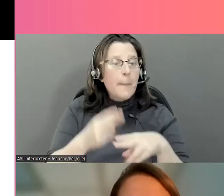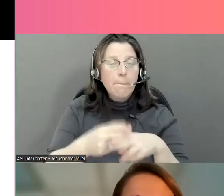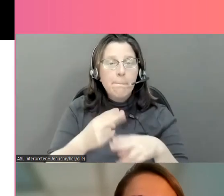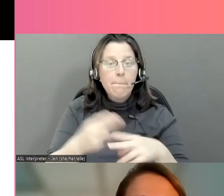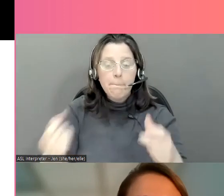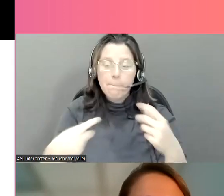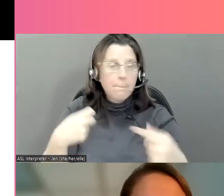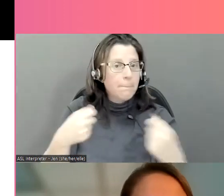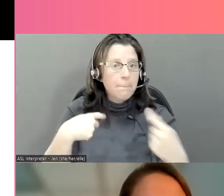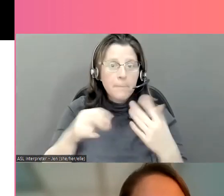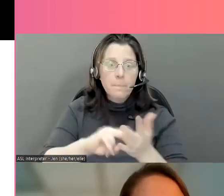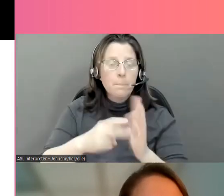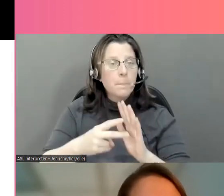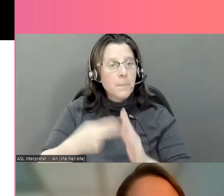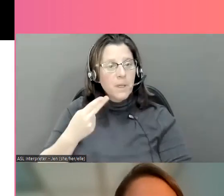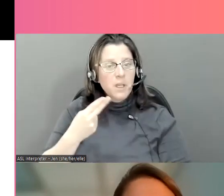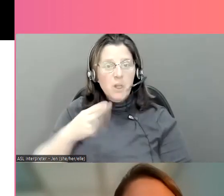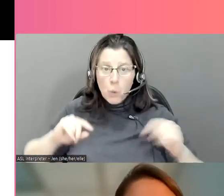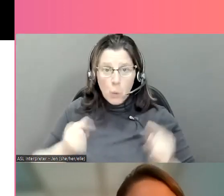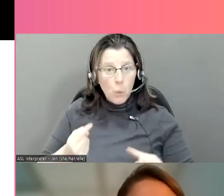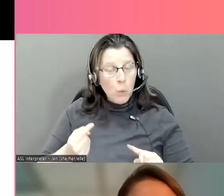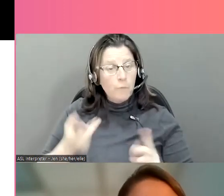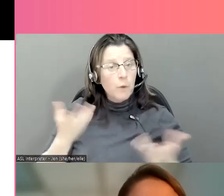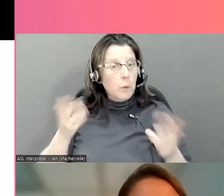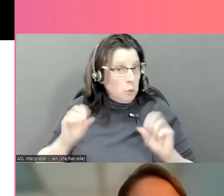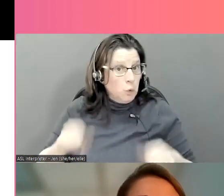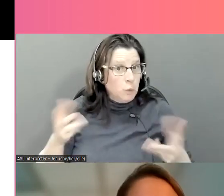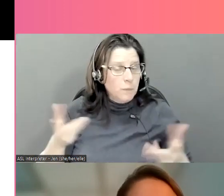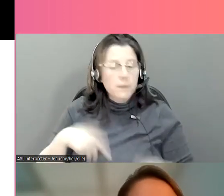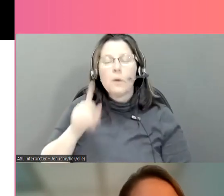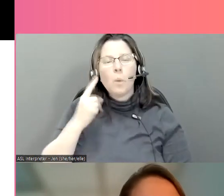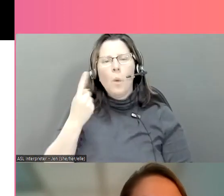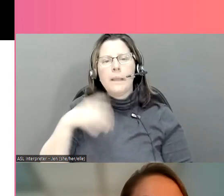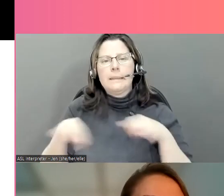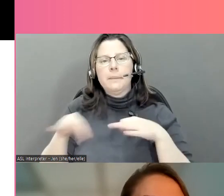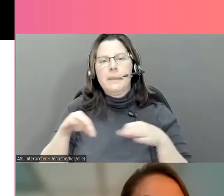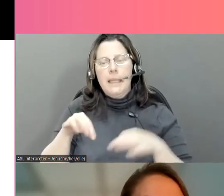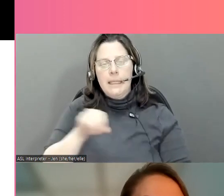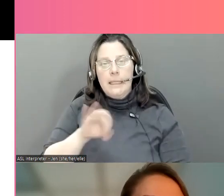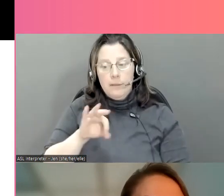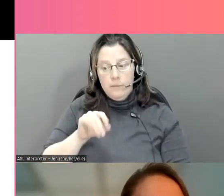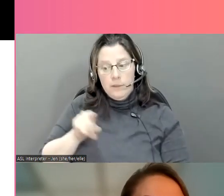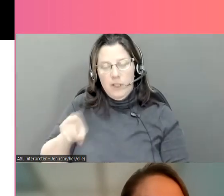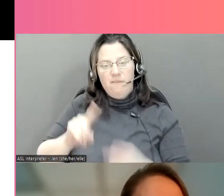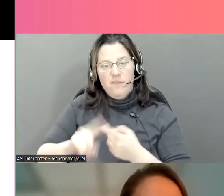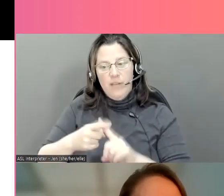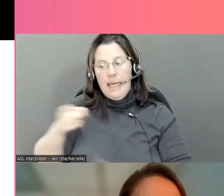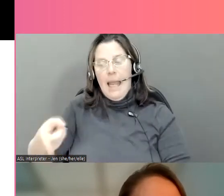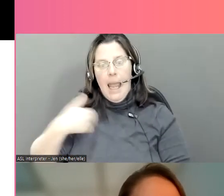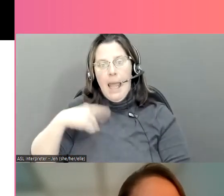messages très blessants. Et on le voit ici, on voit l'image d'une tête dans un sac de papier.